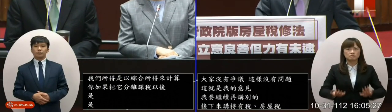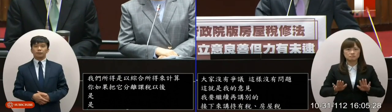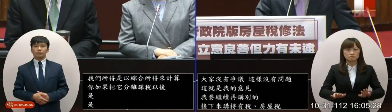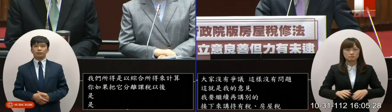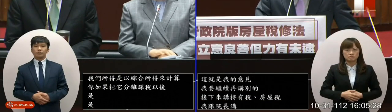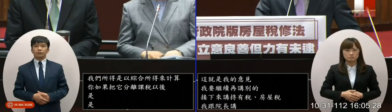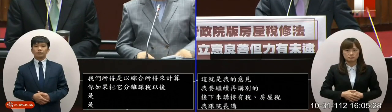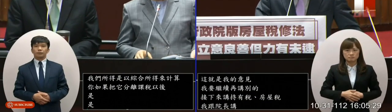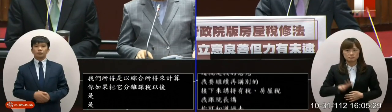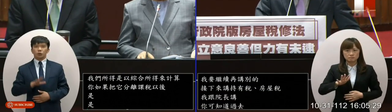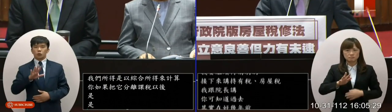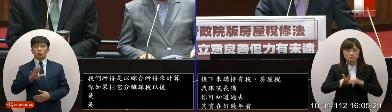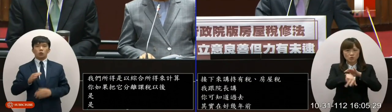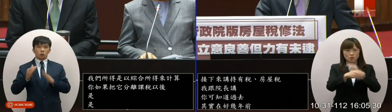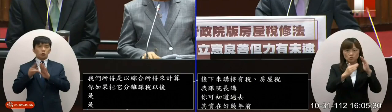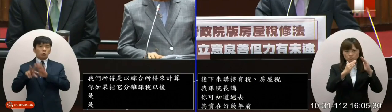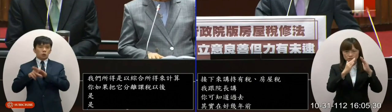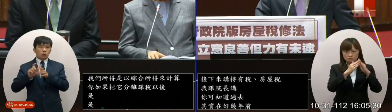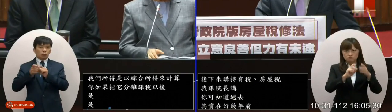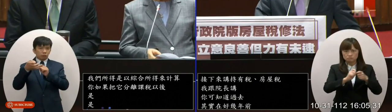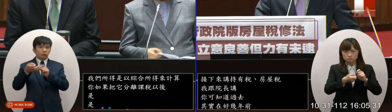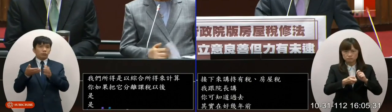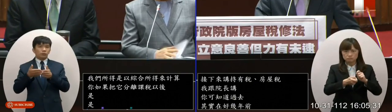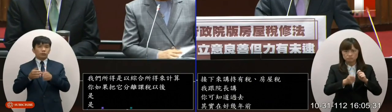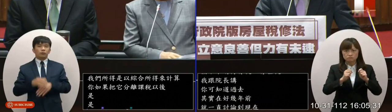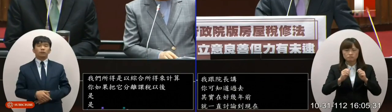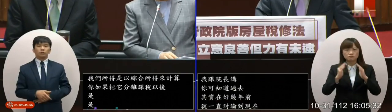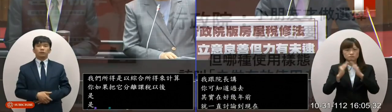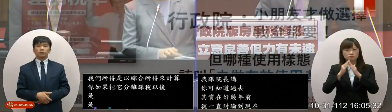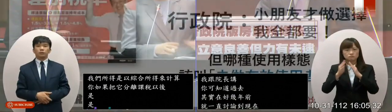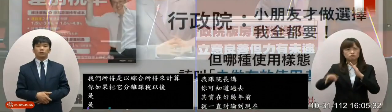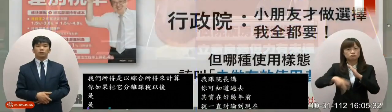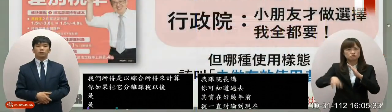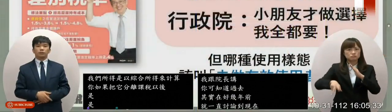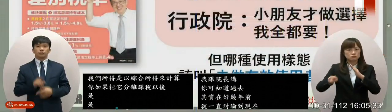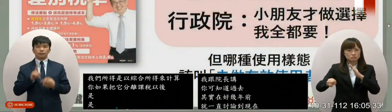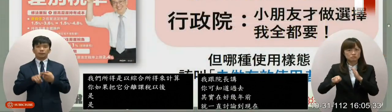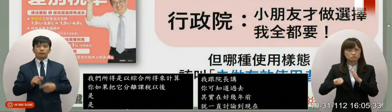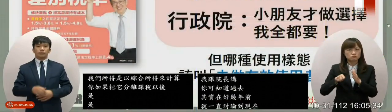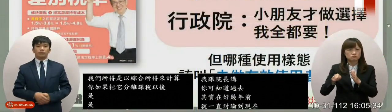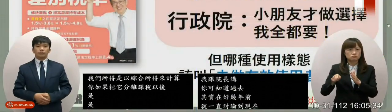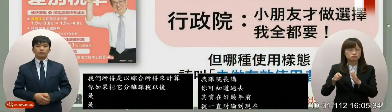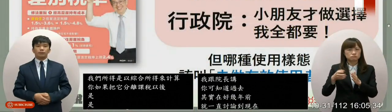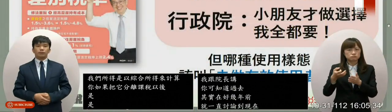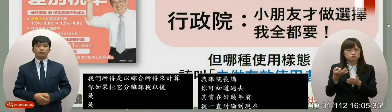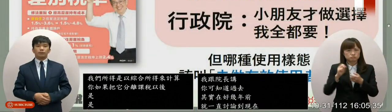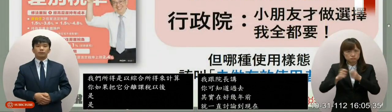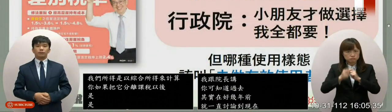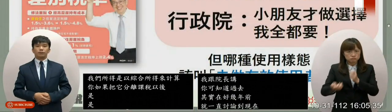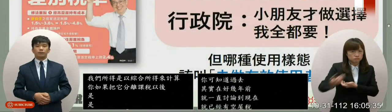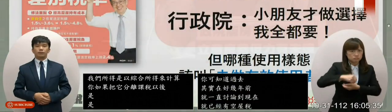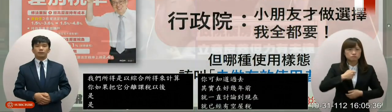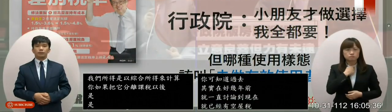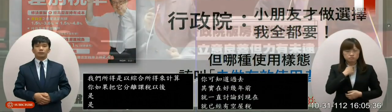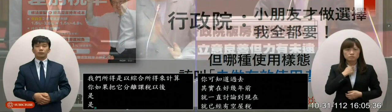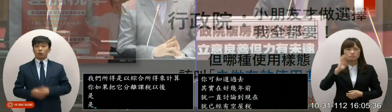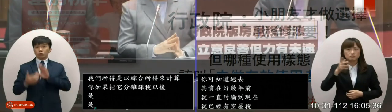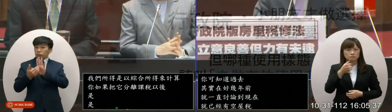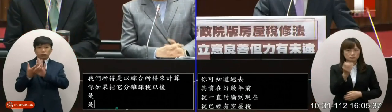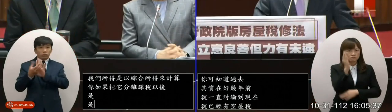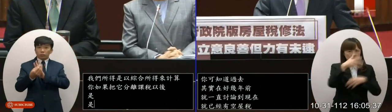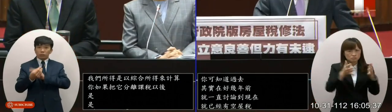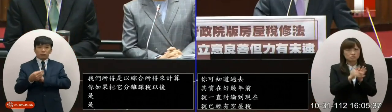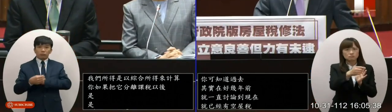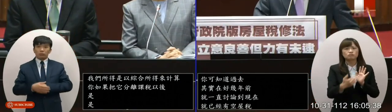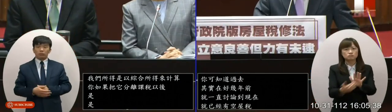就已經有空屋稅已經提案了房屋控制稅的一個設計這被你們否定掉被財政部否定掉沒有否定